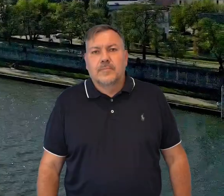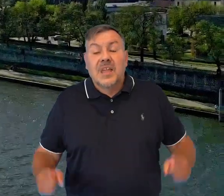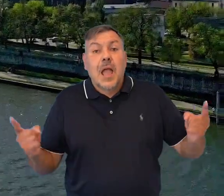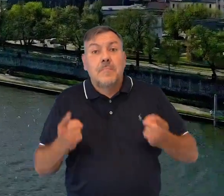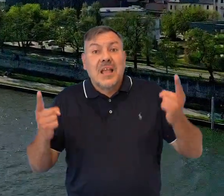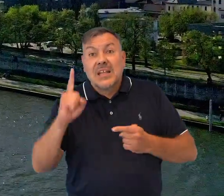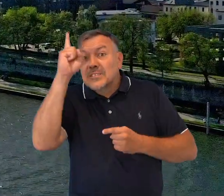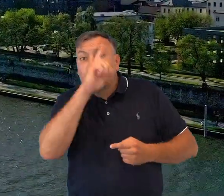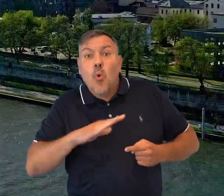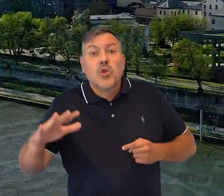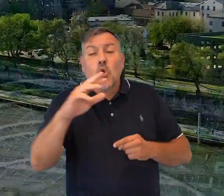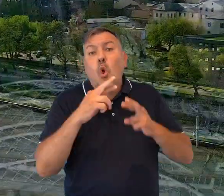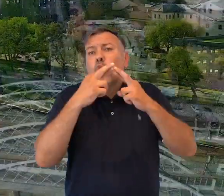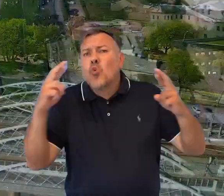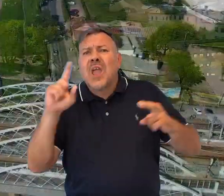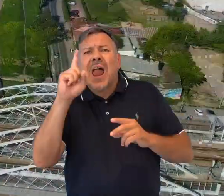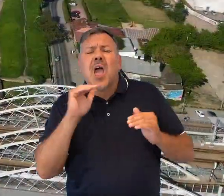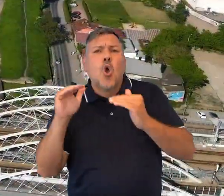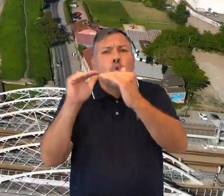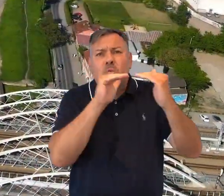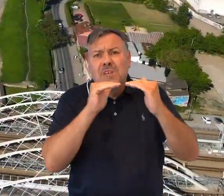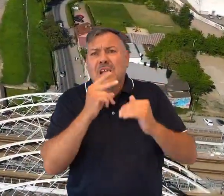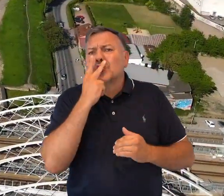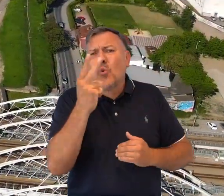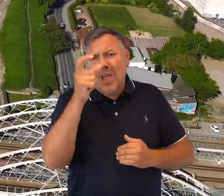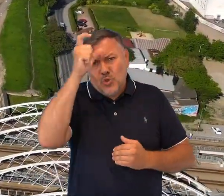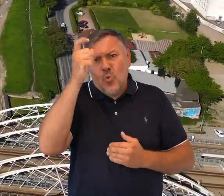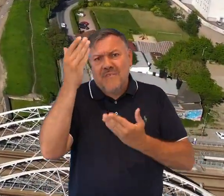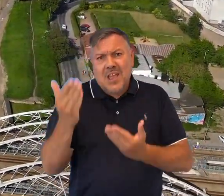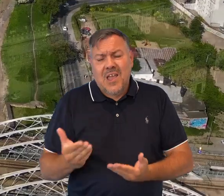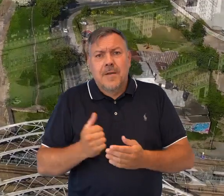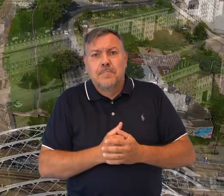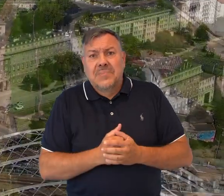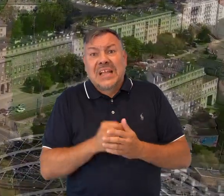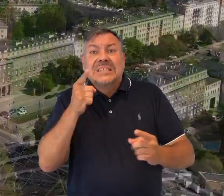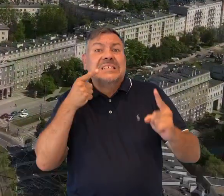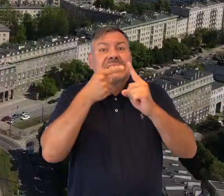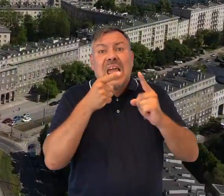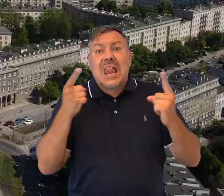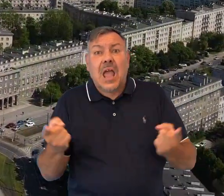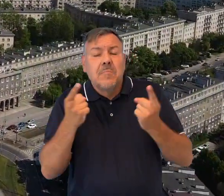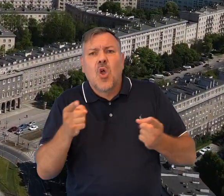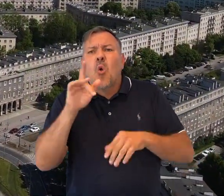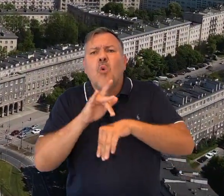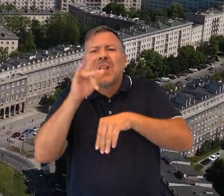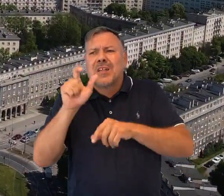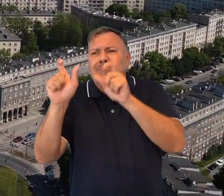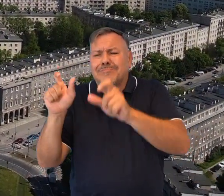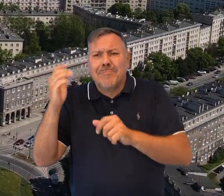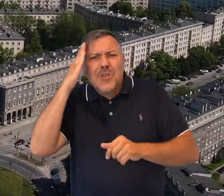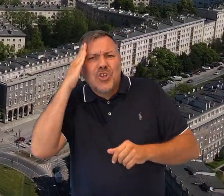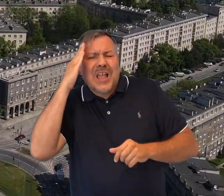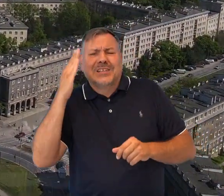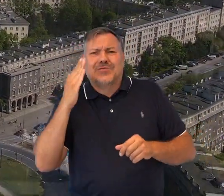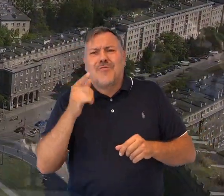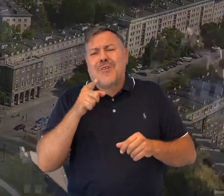Kampania społeczna. Różni, ale równi. Zobacz człowieka. Celem kampanii jest uwrażliwienie Krakowian na